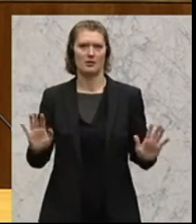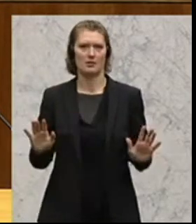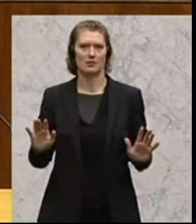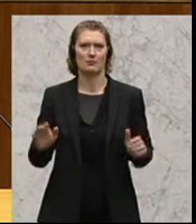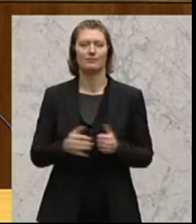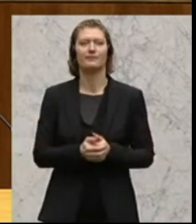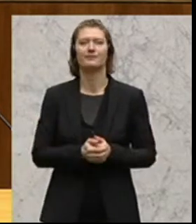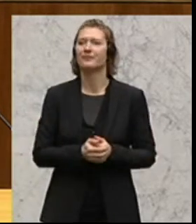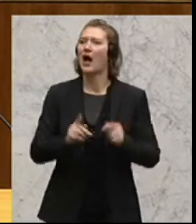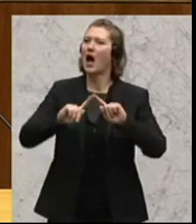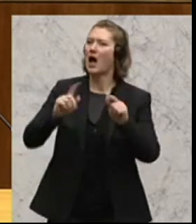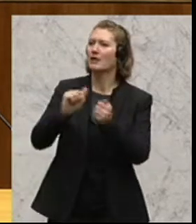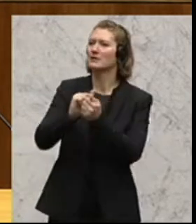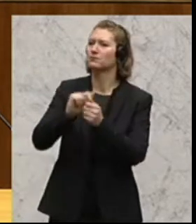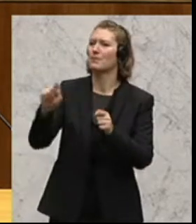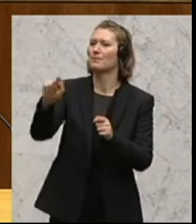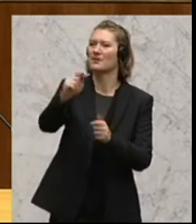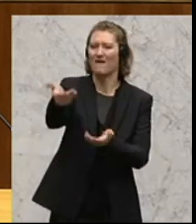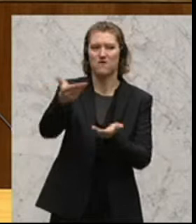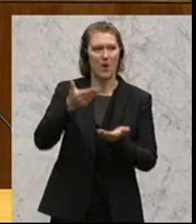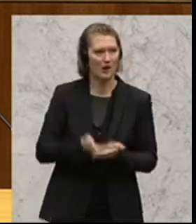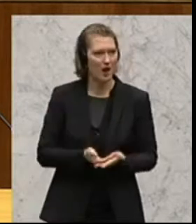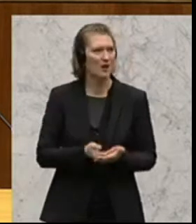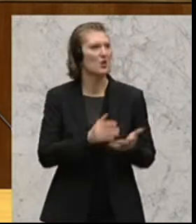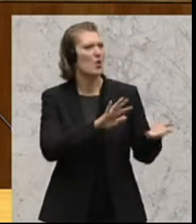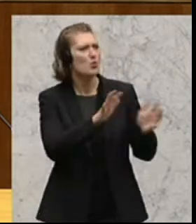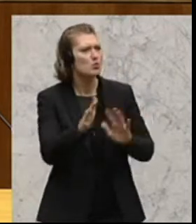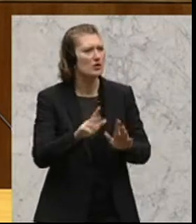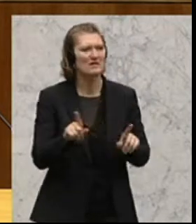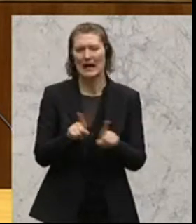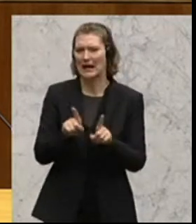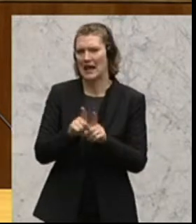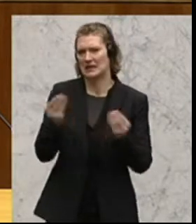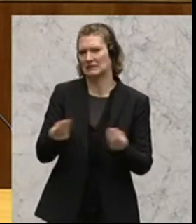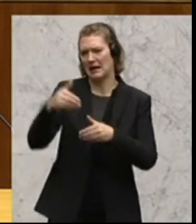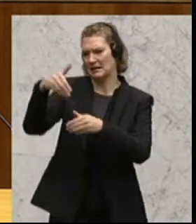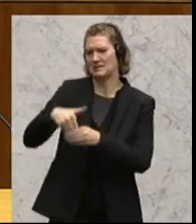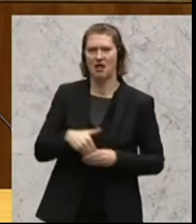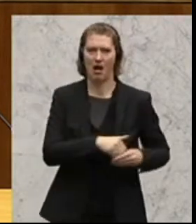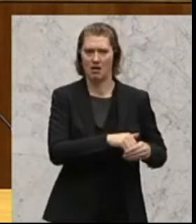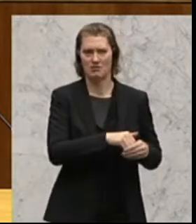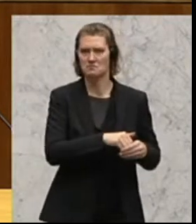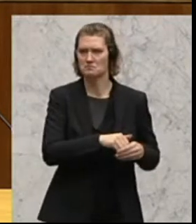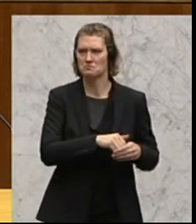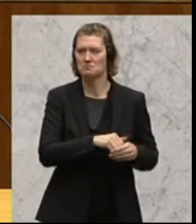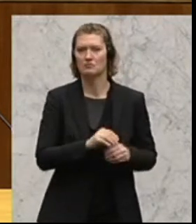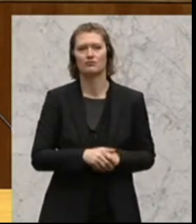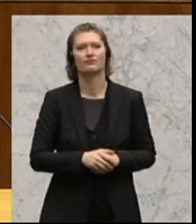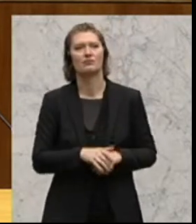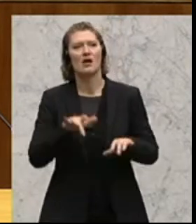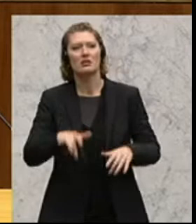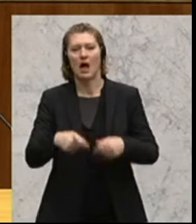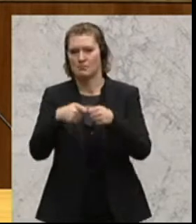fest, dass in den anderen Papieren, die vorgelegt wurden, in etwa dieselbe Größenordnung dort angeführt wurde. Es sind